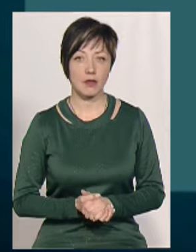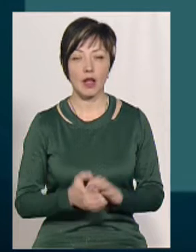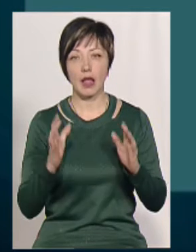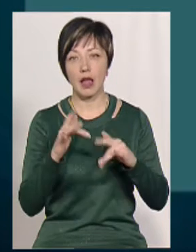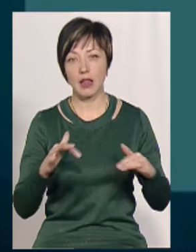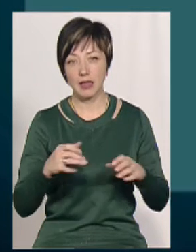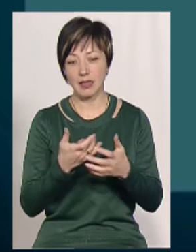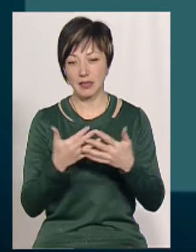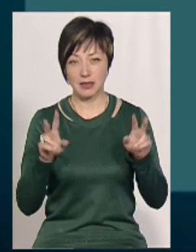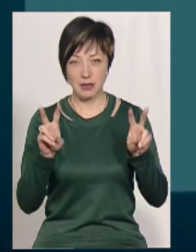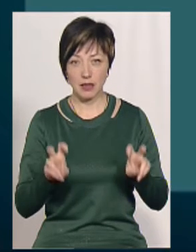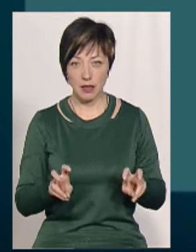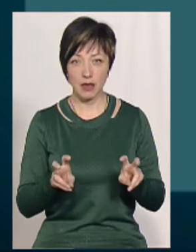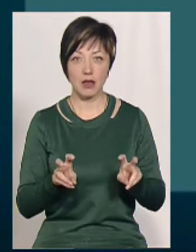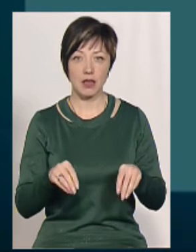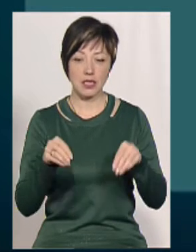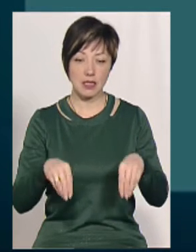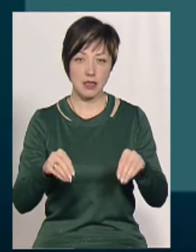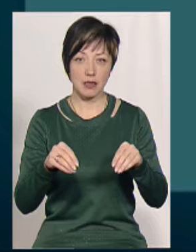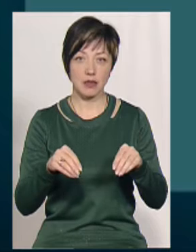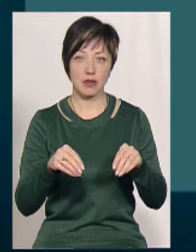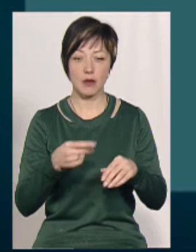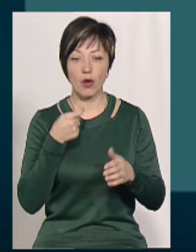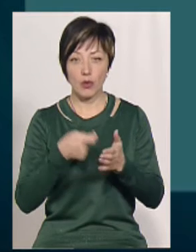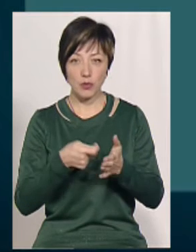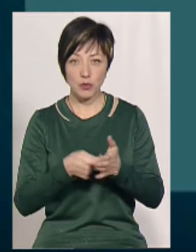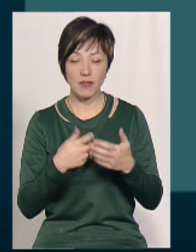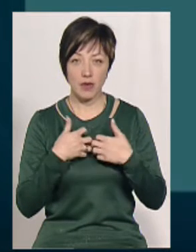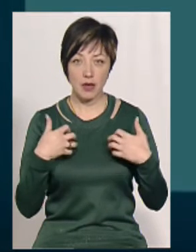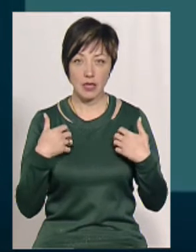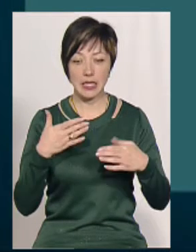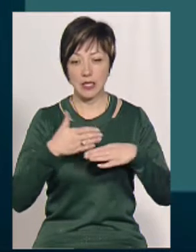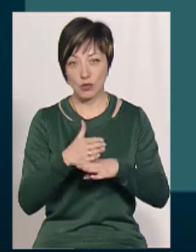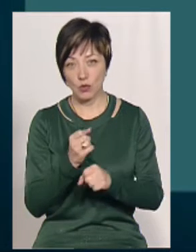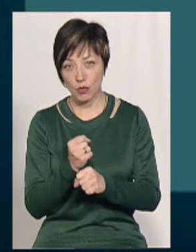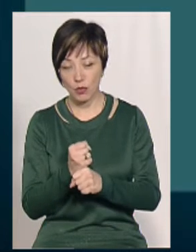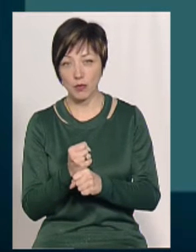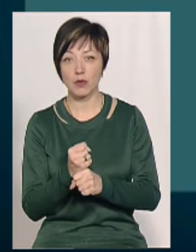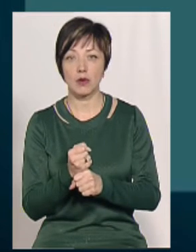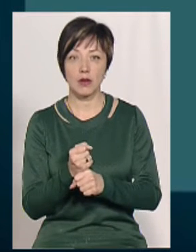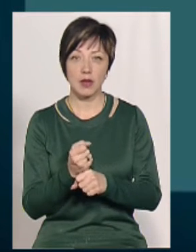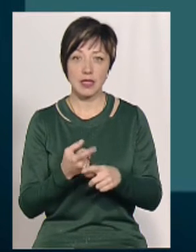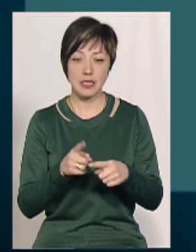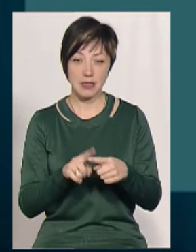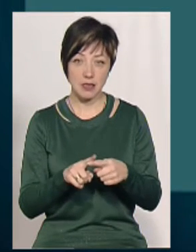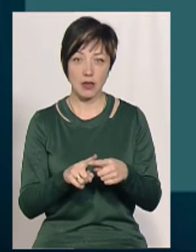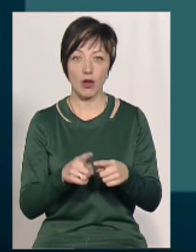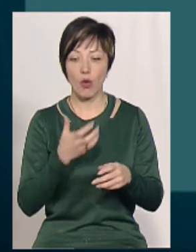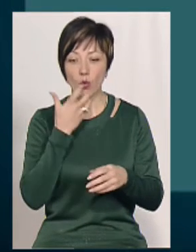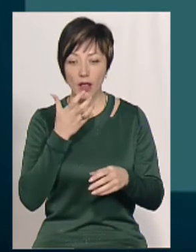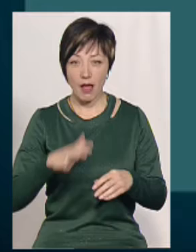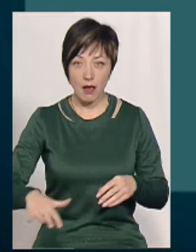сосни. Ми їх ставимо в вольєрах, даємо тваринам дейгор, робимо з них тріску, мульчуємо за допомогою цієї тріскі вольєри,